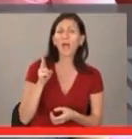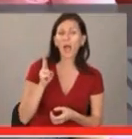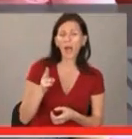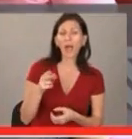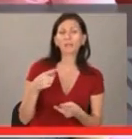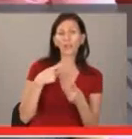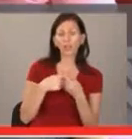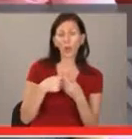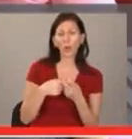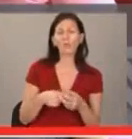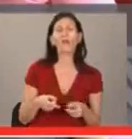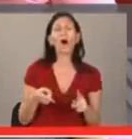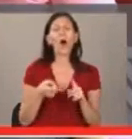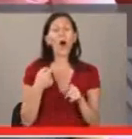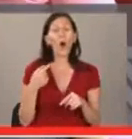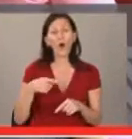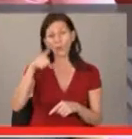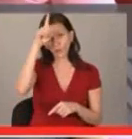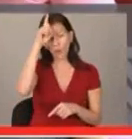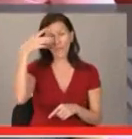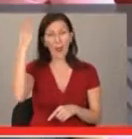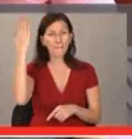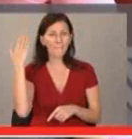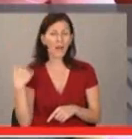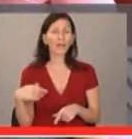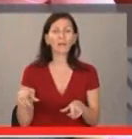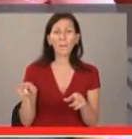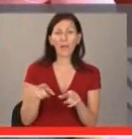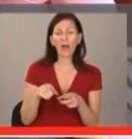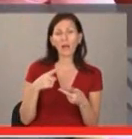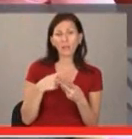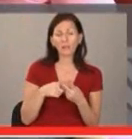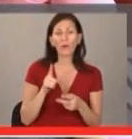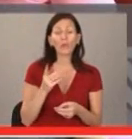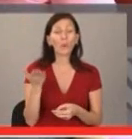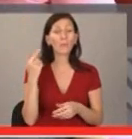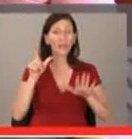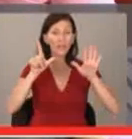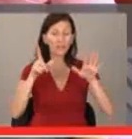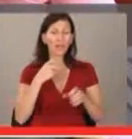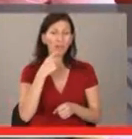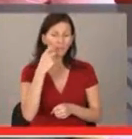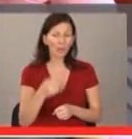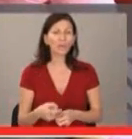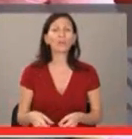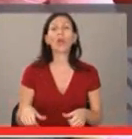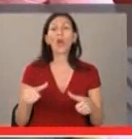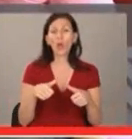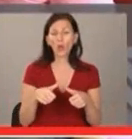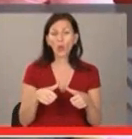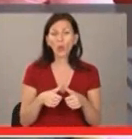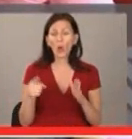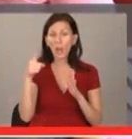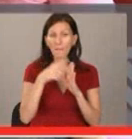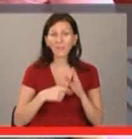Казвам се Катя Николова Нациева от София. Майка съм на Михаила Нациева, която преди 7 години, месец